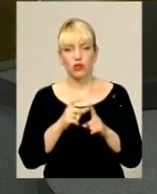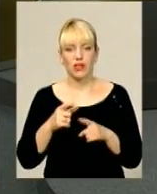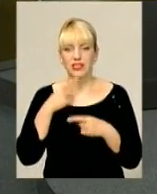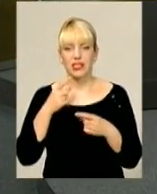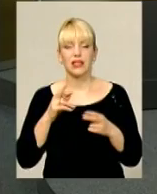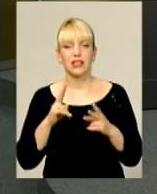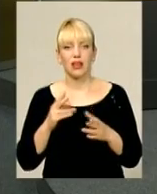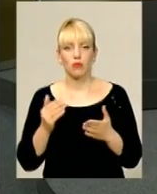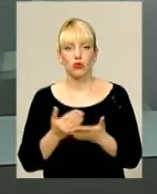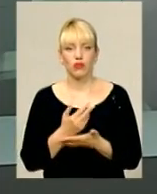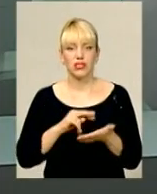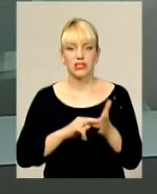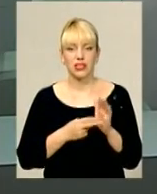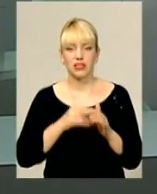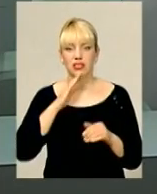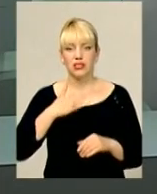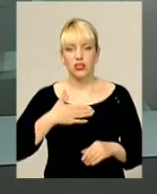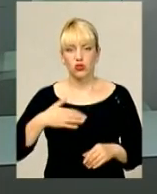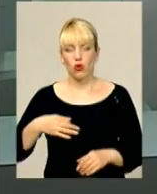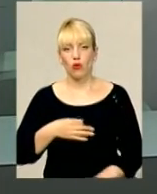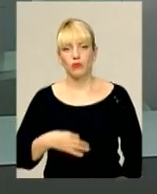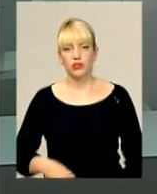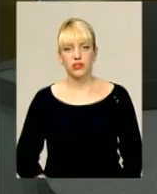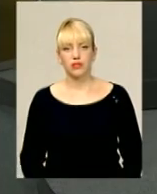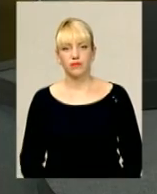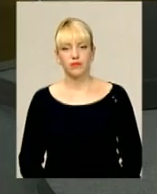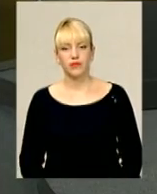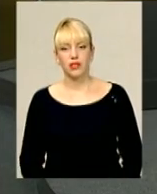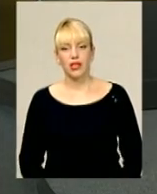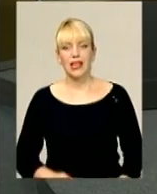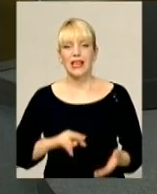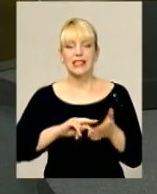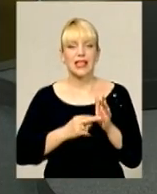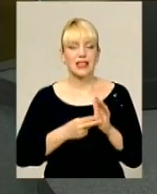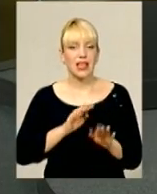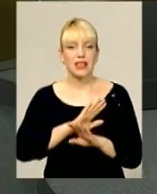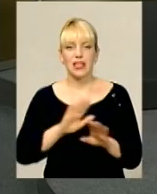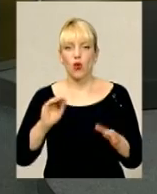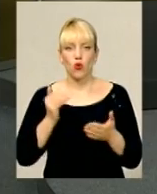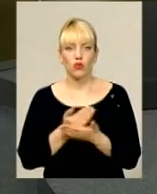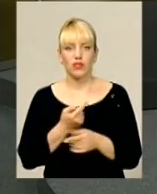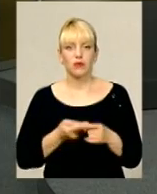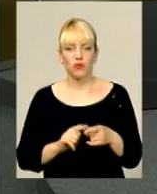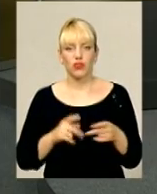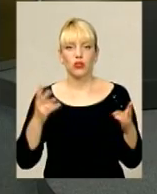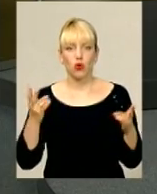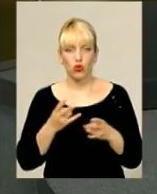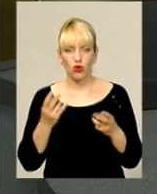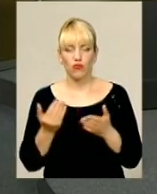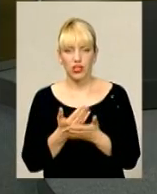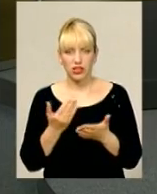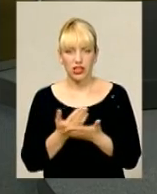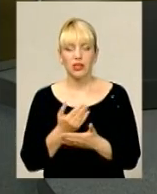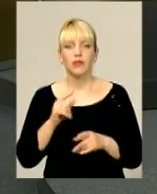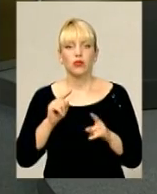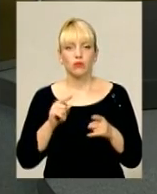як оновилася стратегія нашої області? Стратегія не оновилась. Її потрібно оновити в зв'язку з тим, що